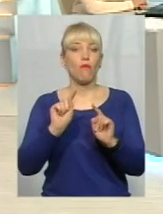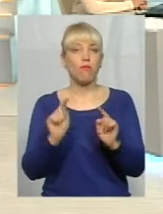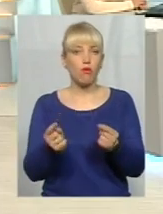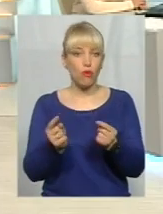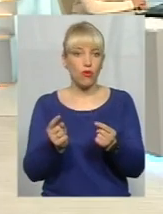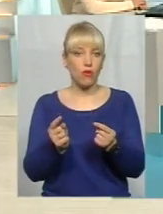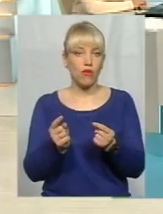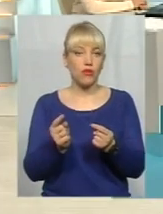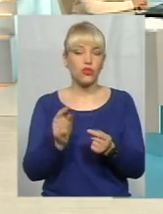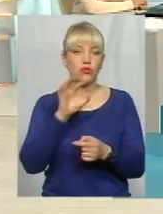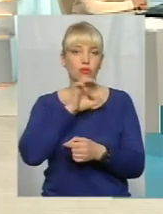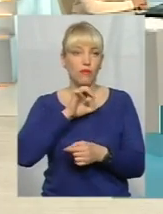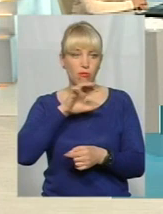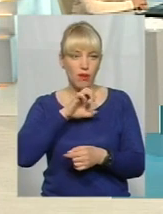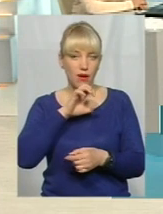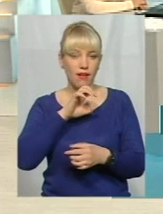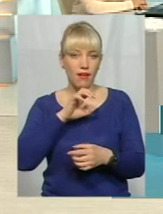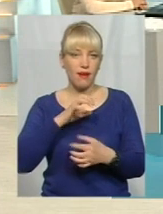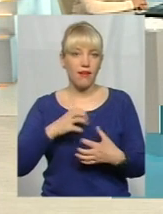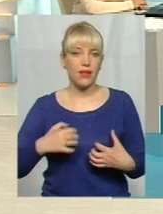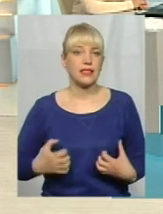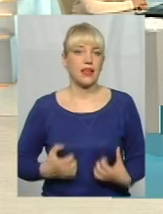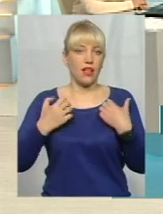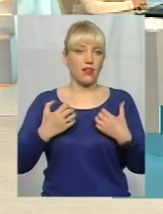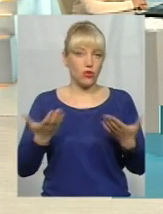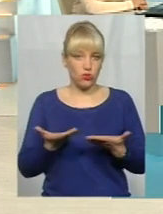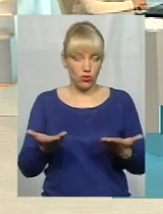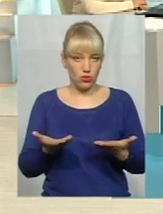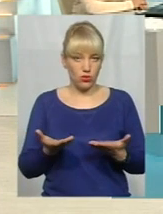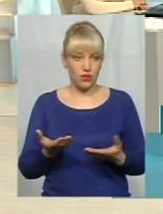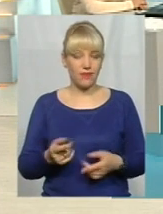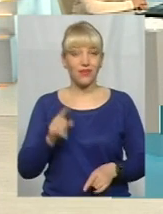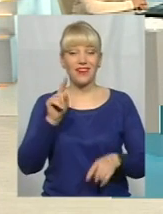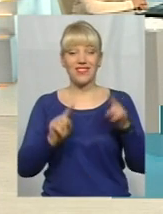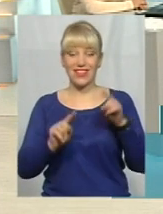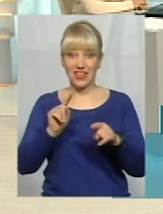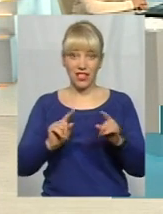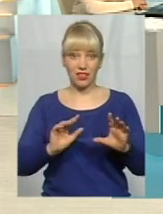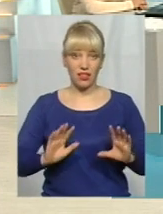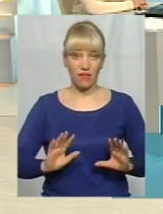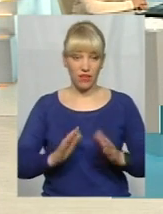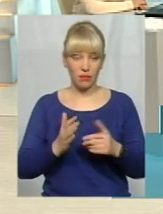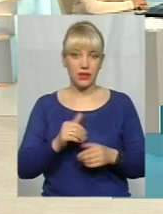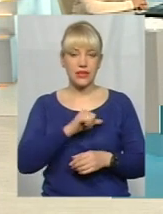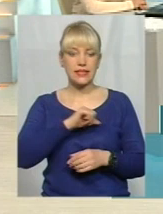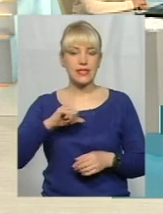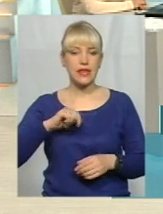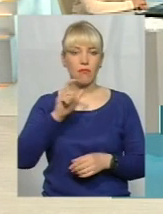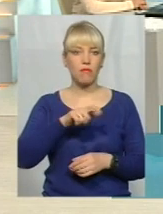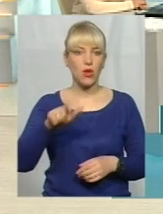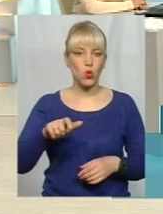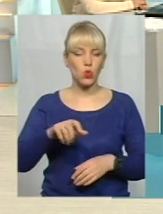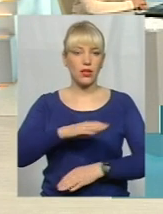лякається чогось. В деяких випадках самі мешканці поводять себе